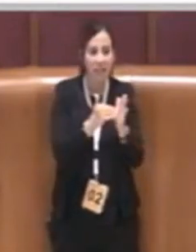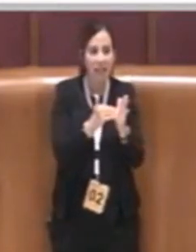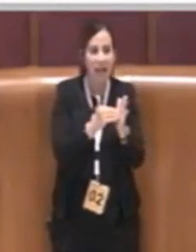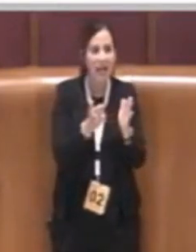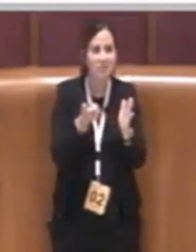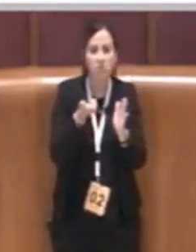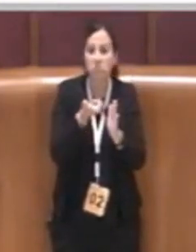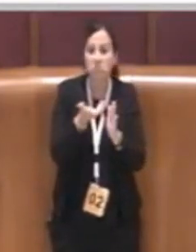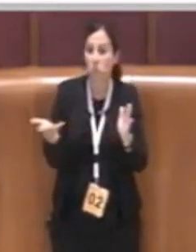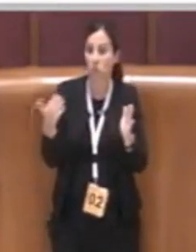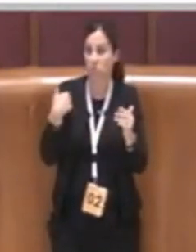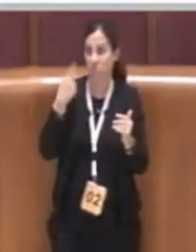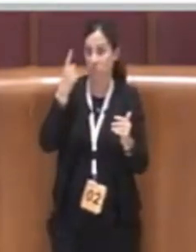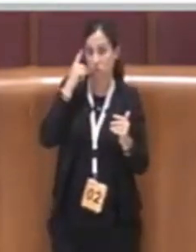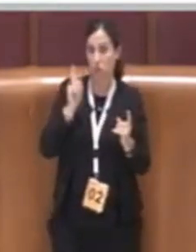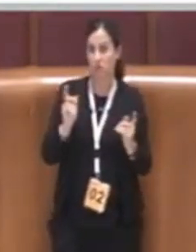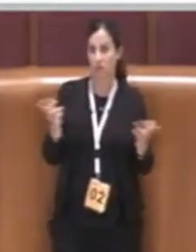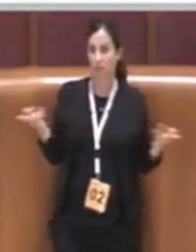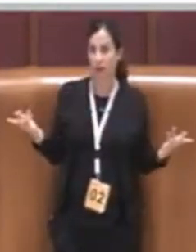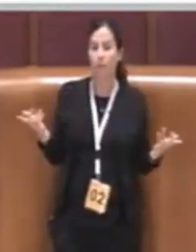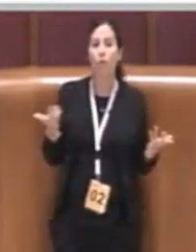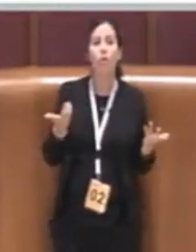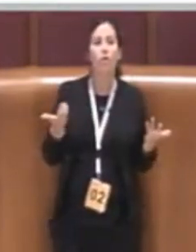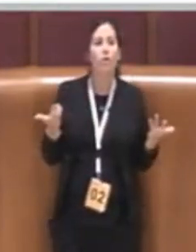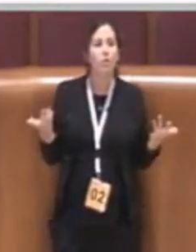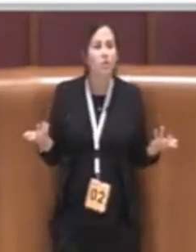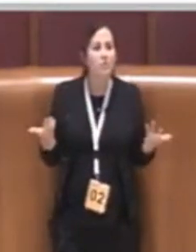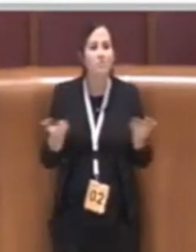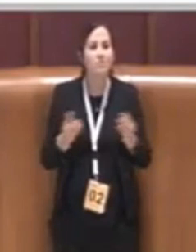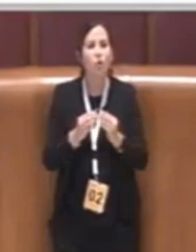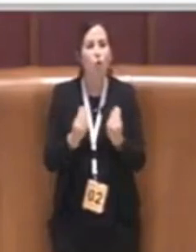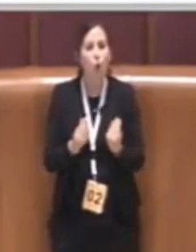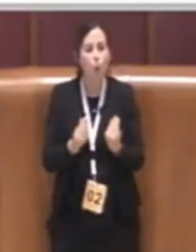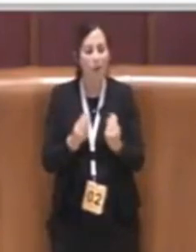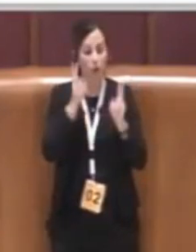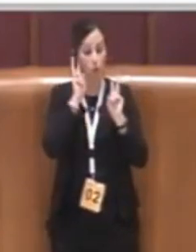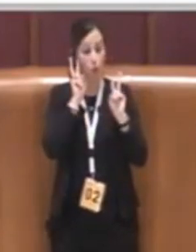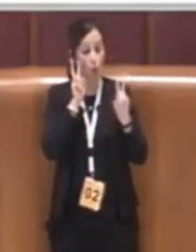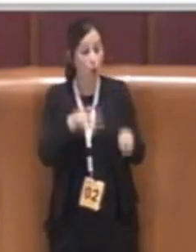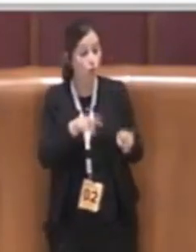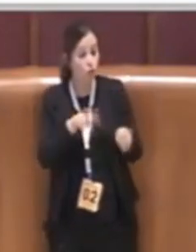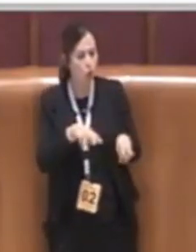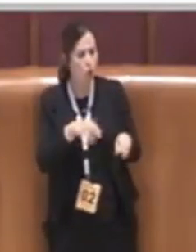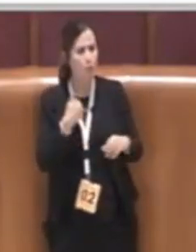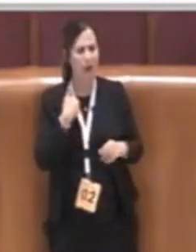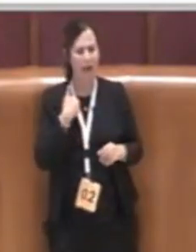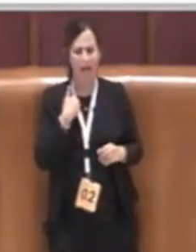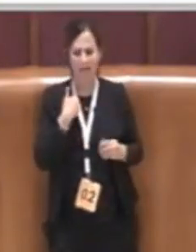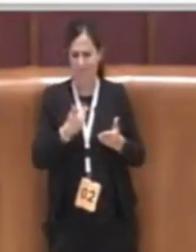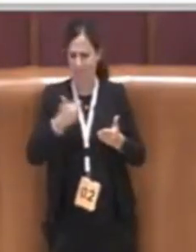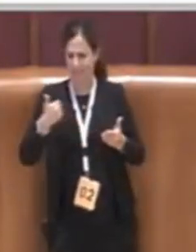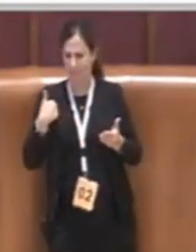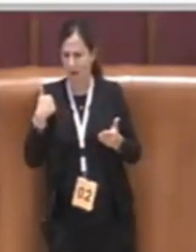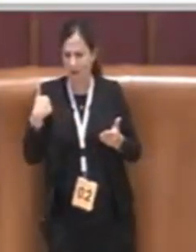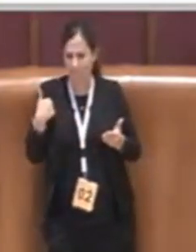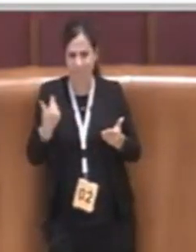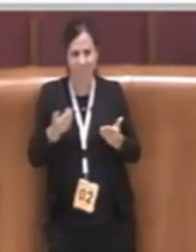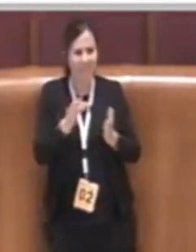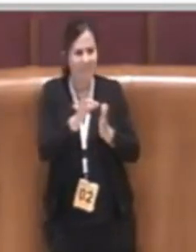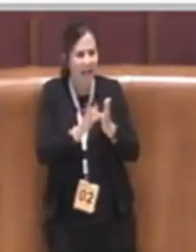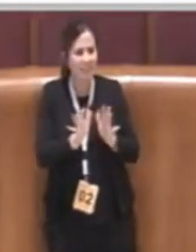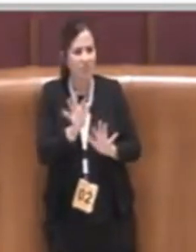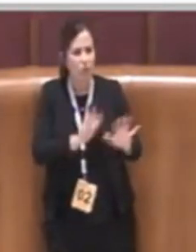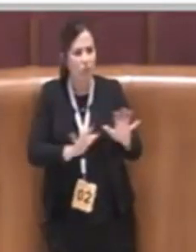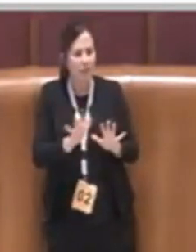possiamo fare ad attuare questo controllo se non sappiamo neanche quanti sono e dove sono ubicati